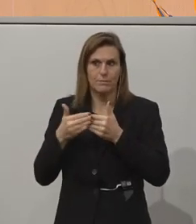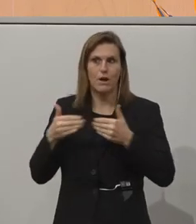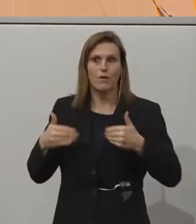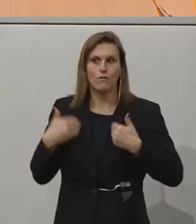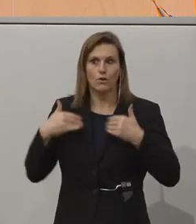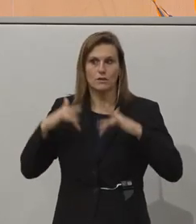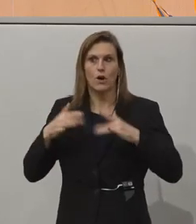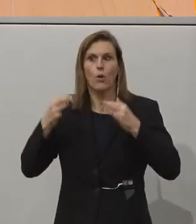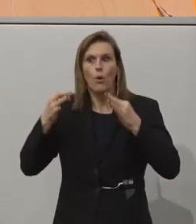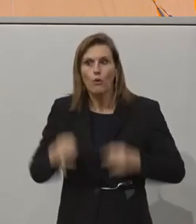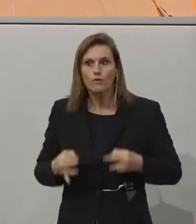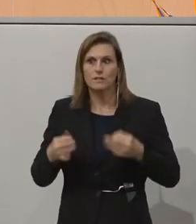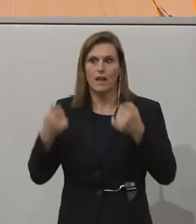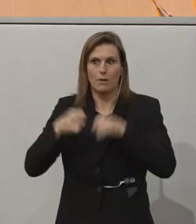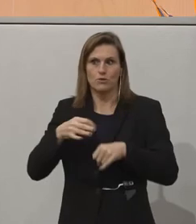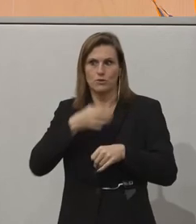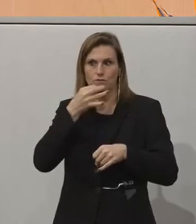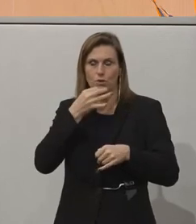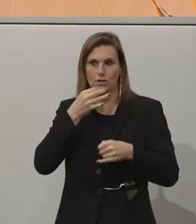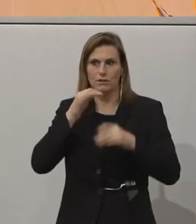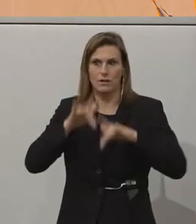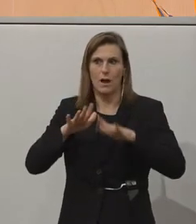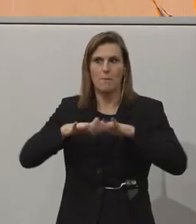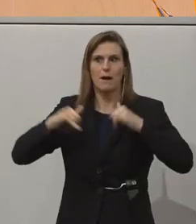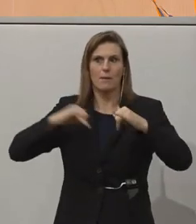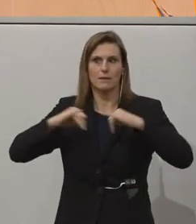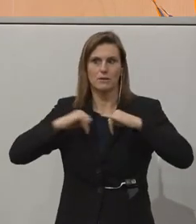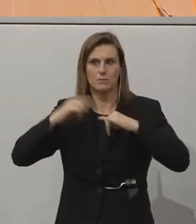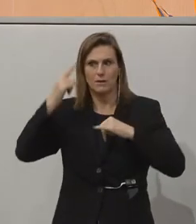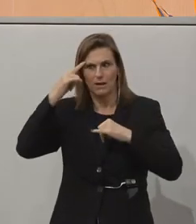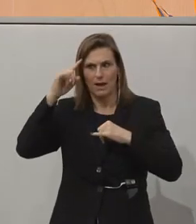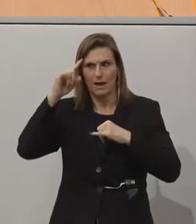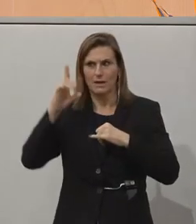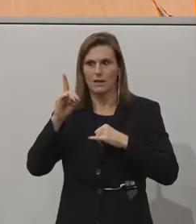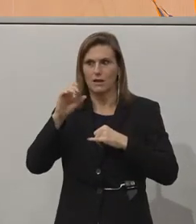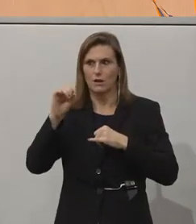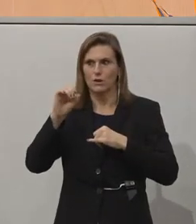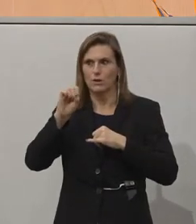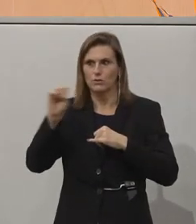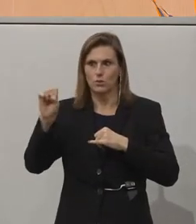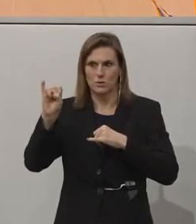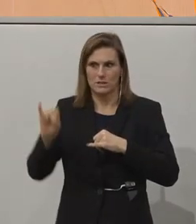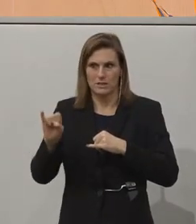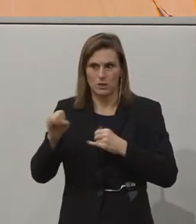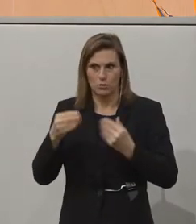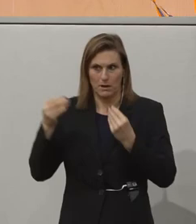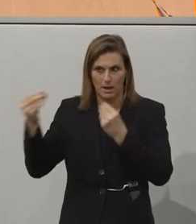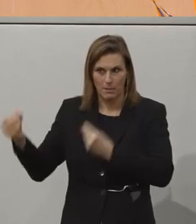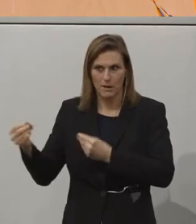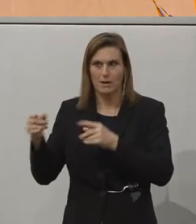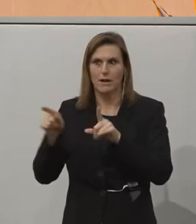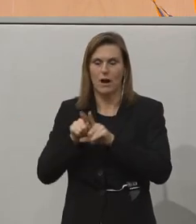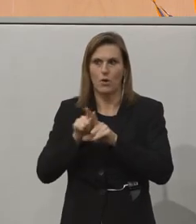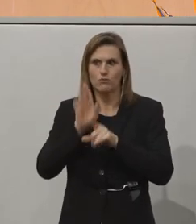ich die offiziellen Abschlussworte an den Parlamentsdirektor Harald Dossi sozusagen übergeben darf und ihn darum